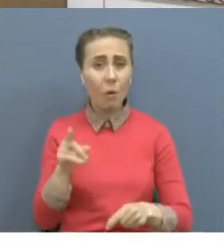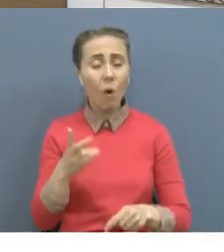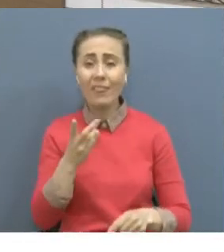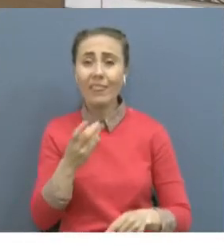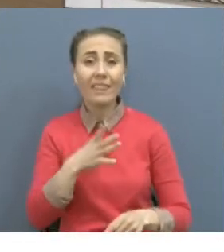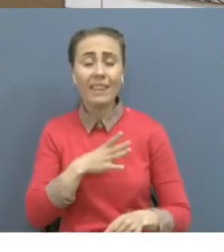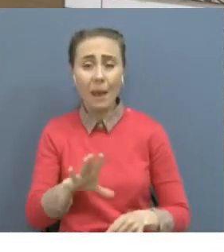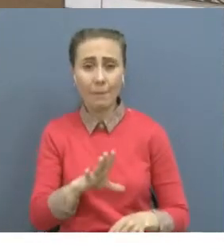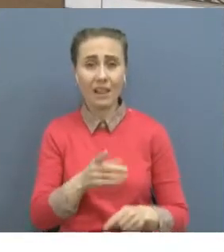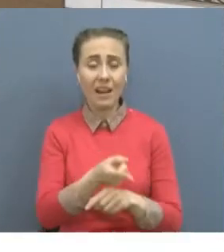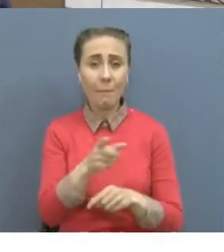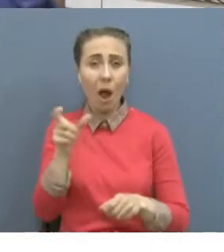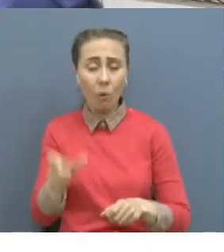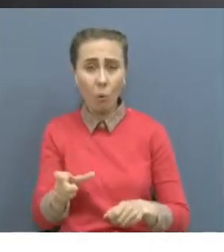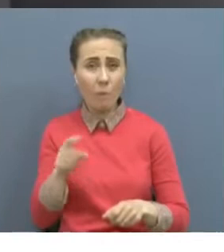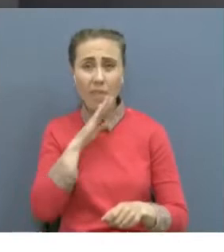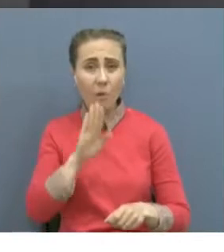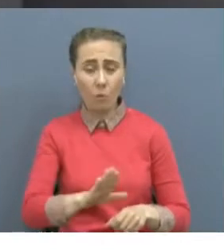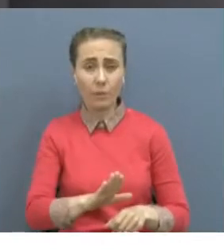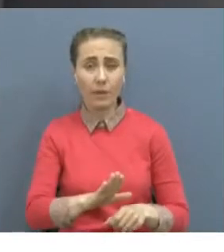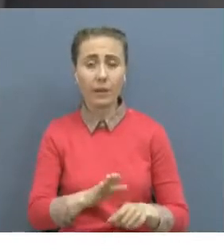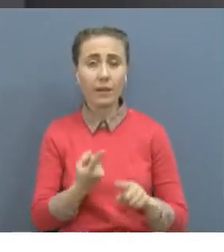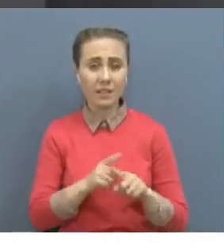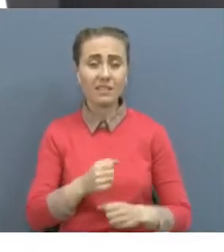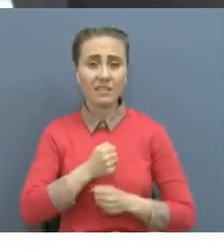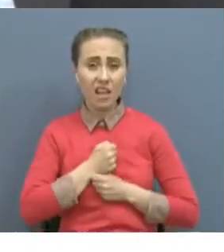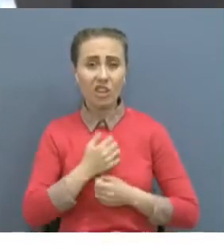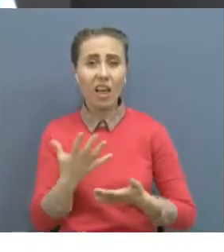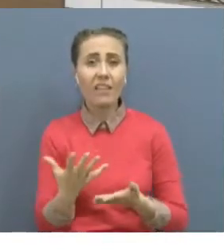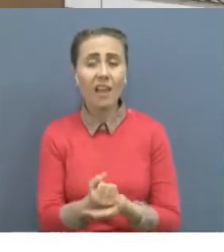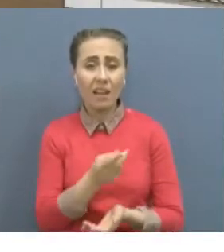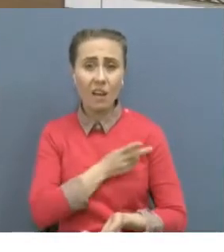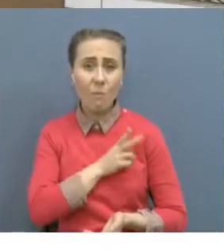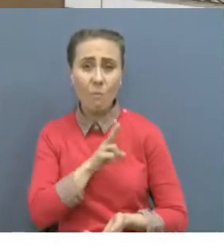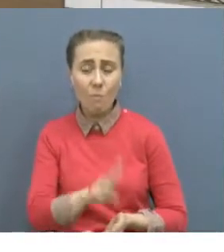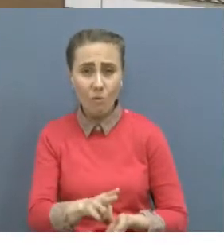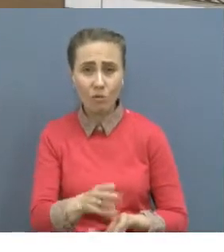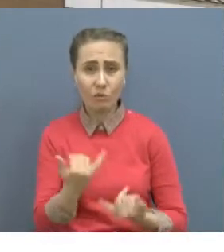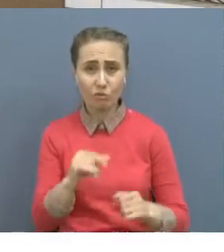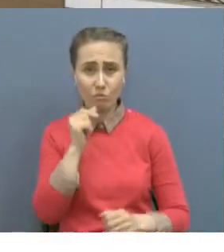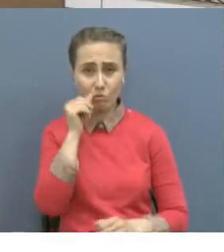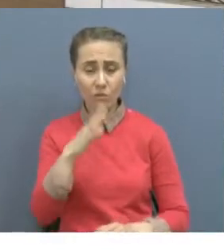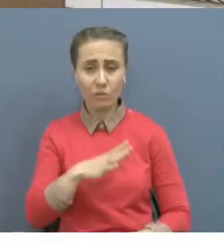әйелінің сөзінші ол балға олауға қызықпаған, қазір істің аныққанығын полиция департаментіға растыруды.